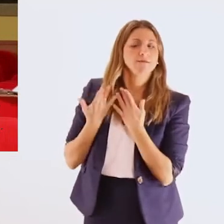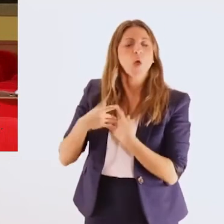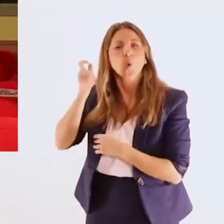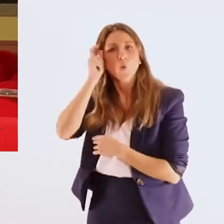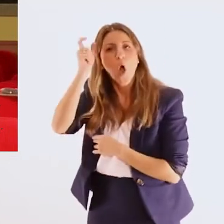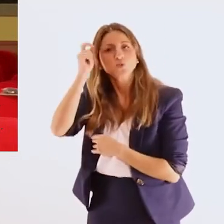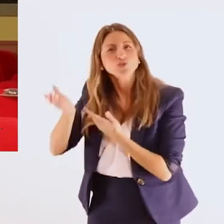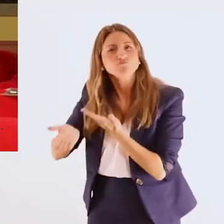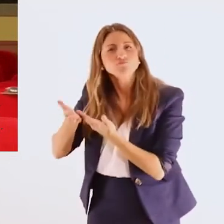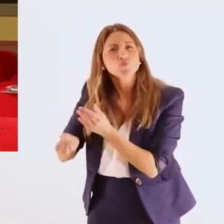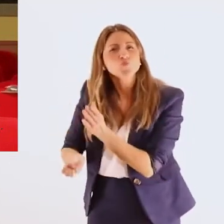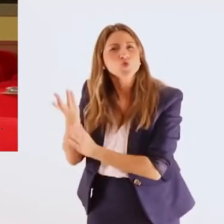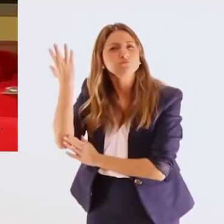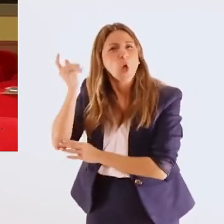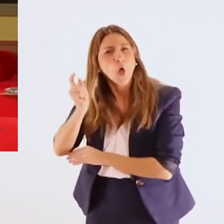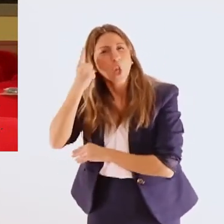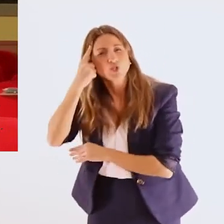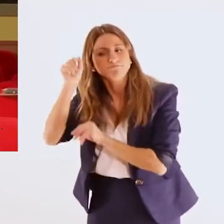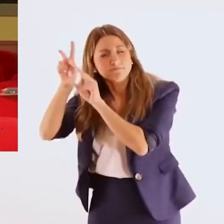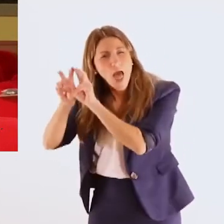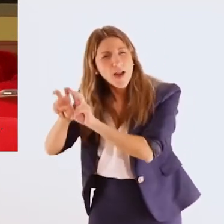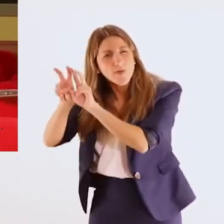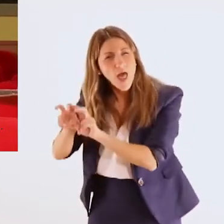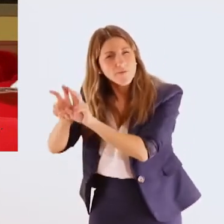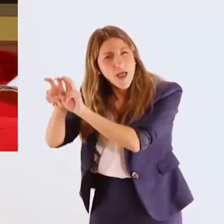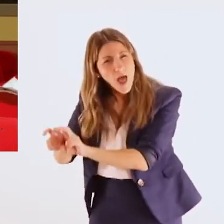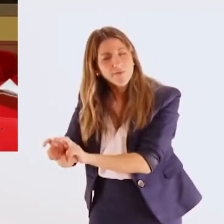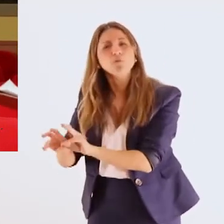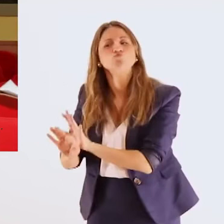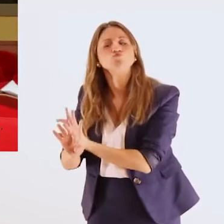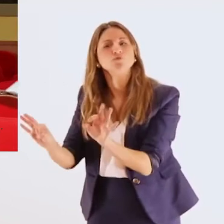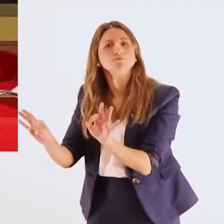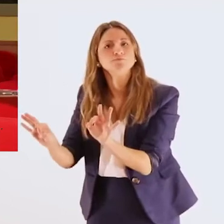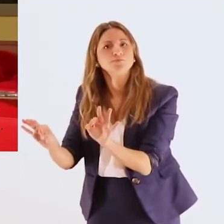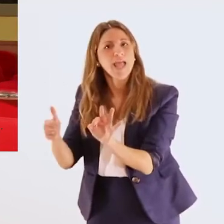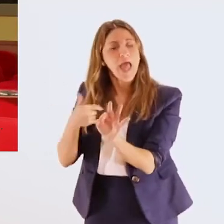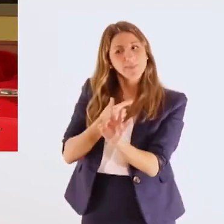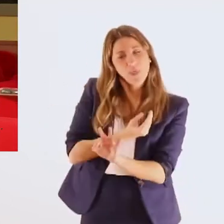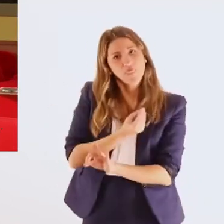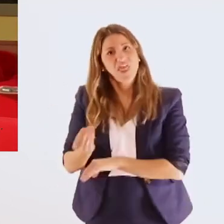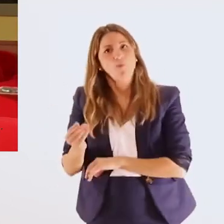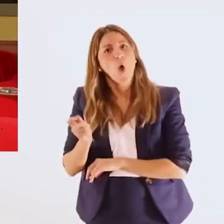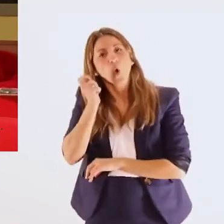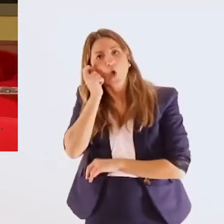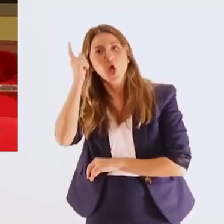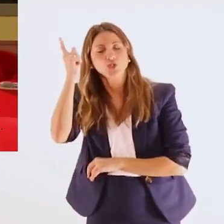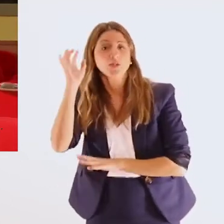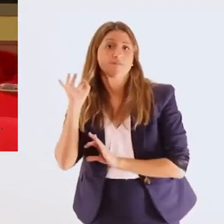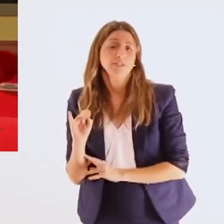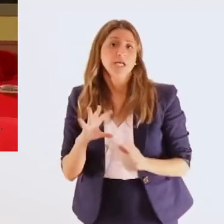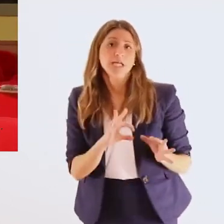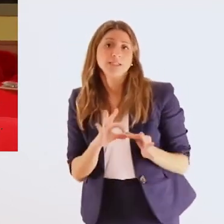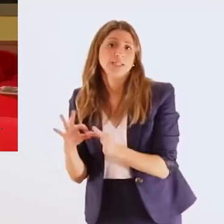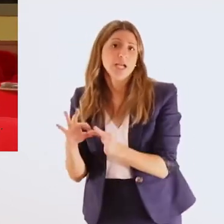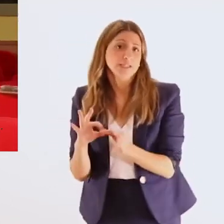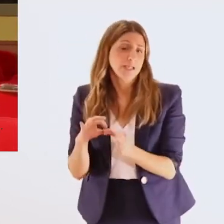Επιμόρφωσης του ΕΚΔΑ για τα ζητήματα της αναπηρίας Το Ινστιτούτο είναι το εργαλείο